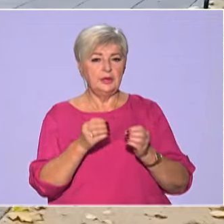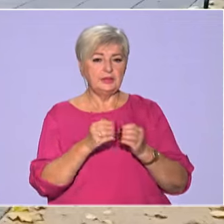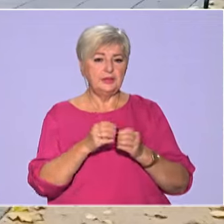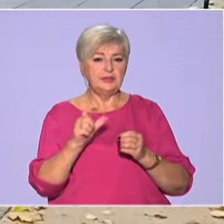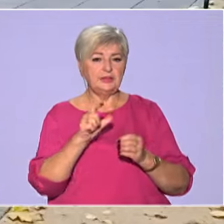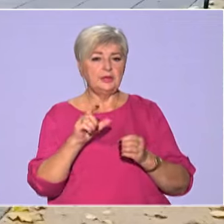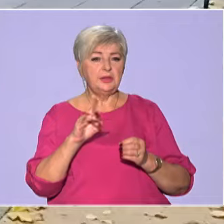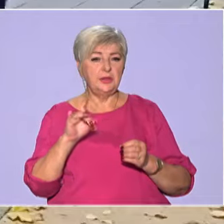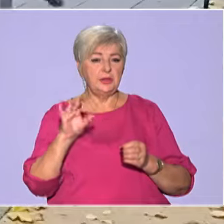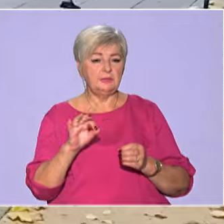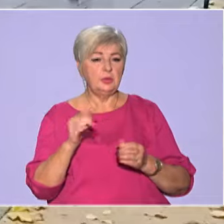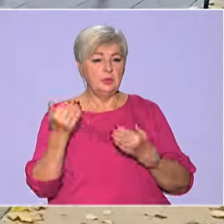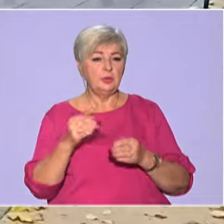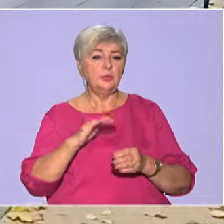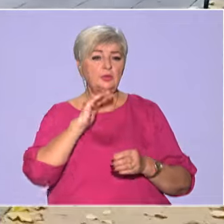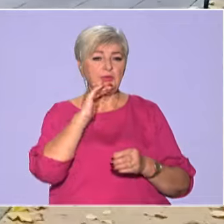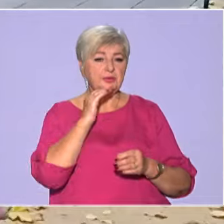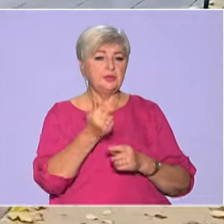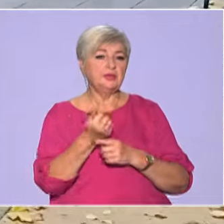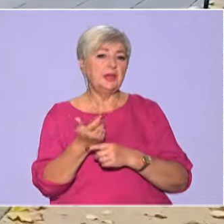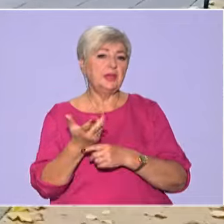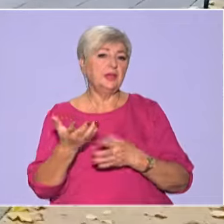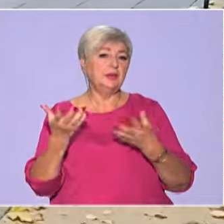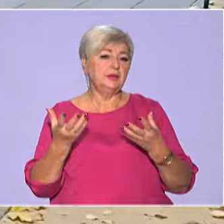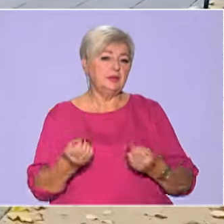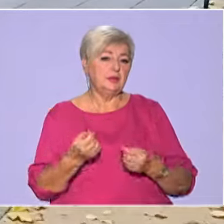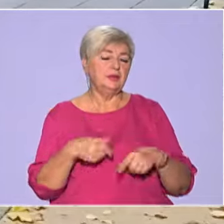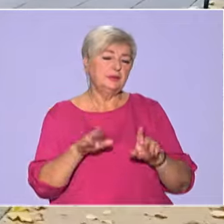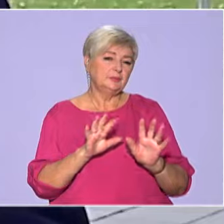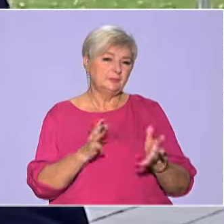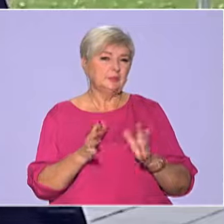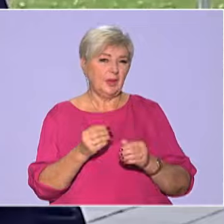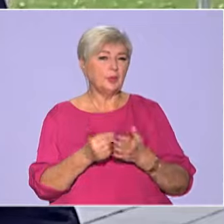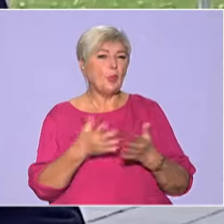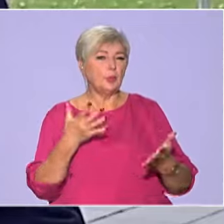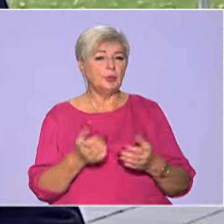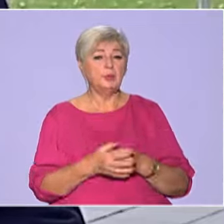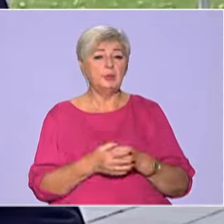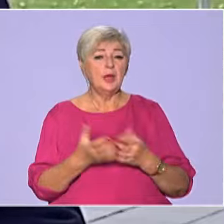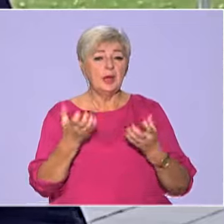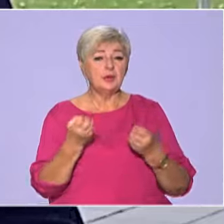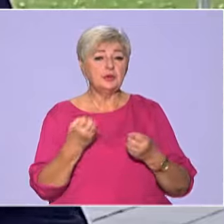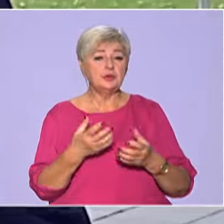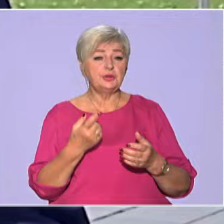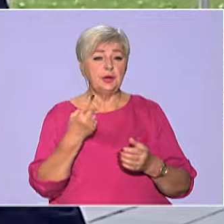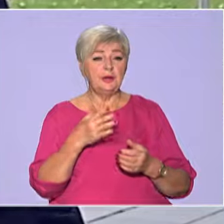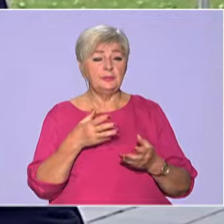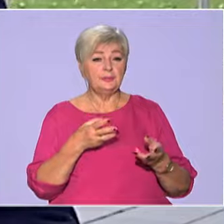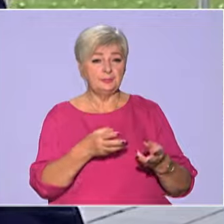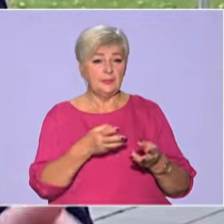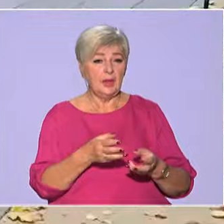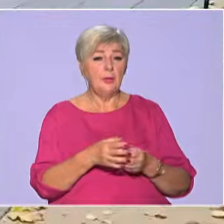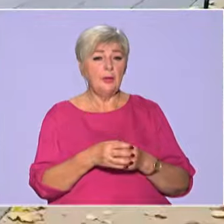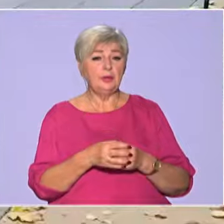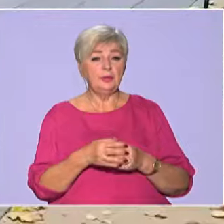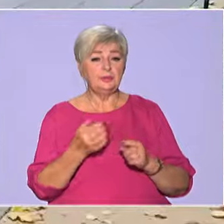євро, і його вистачає на кілька днів. Тобто, це теж такий собі варіант. І ще один вид опалення, це, звісно,